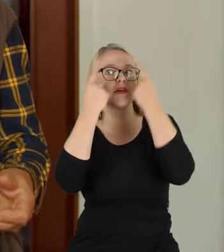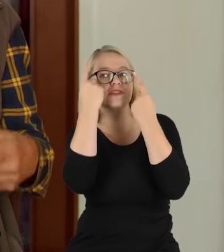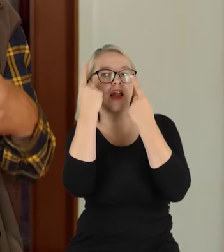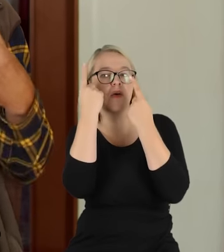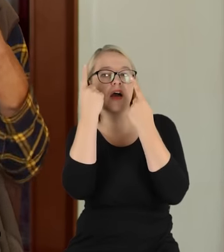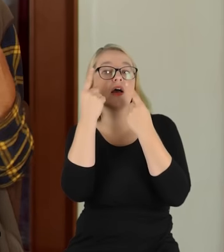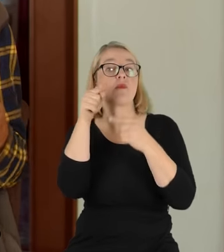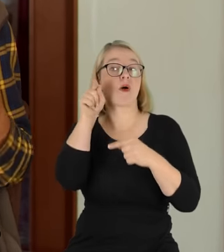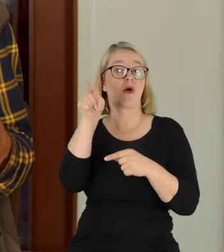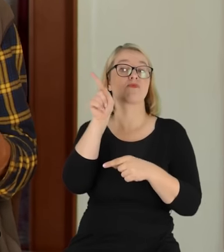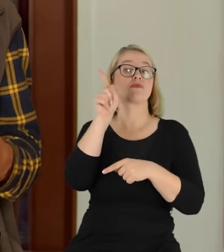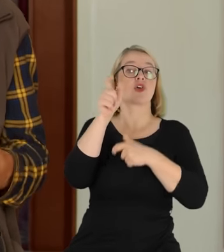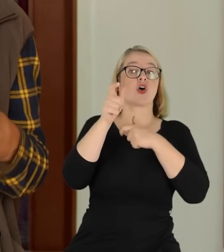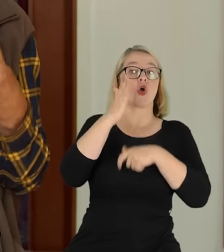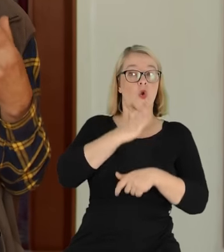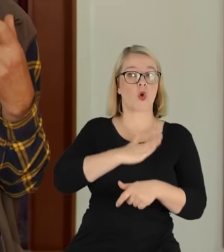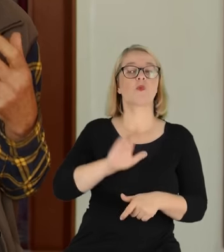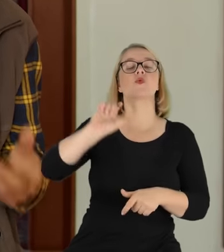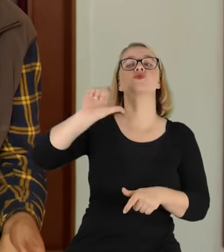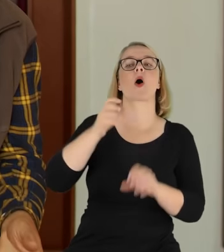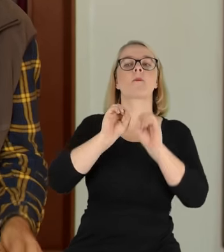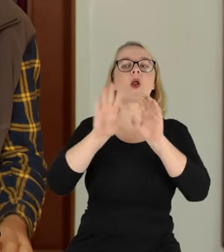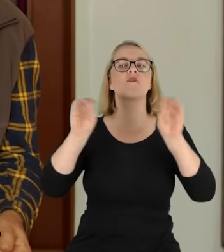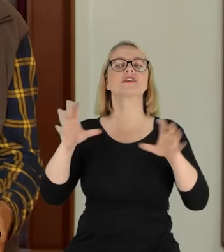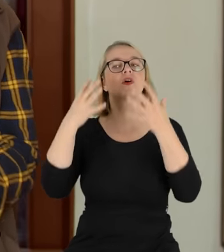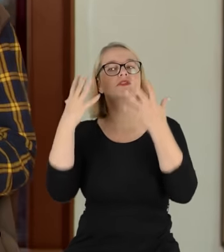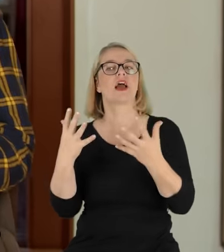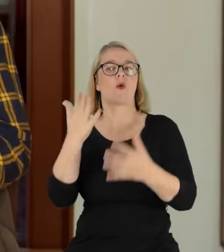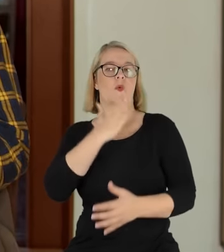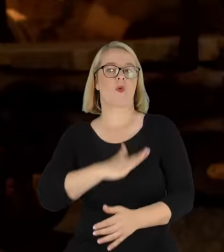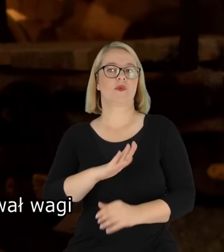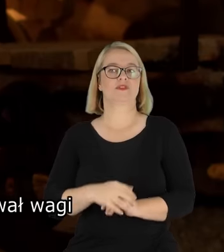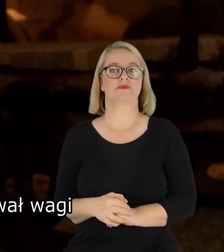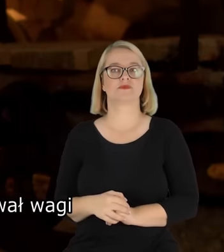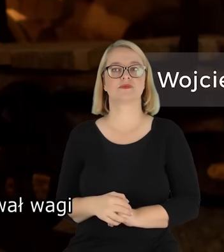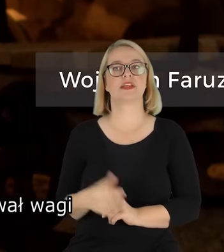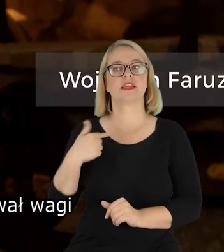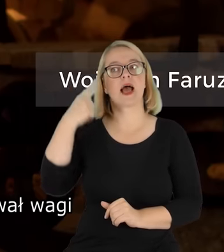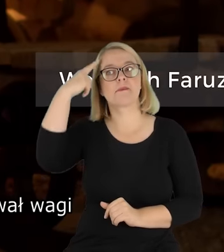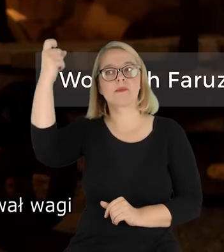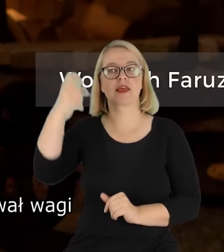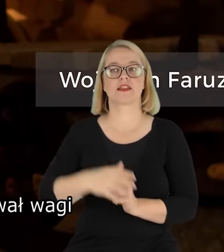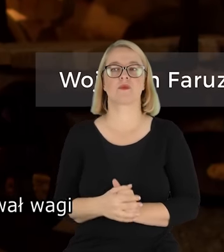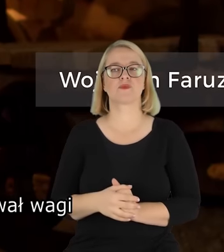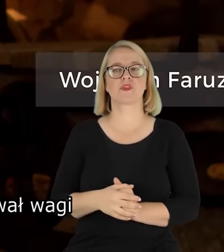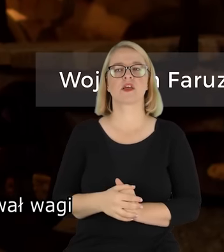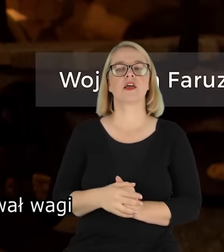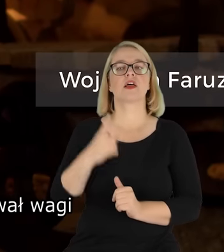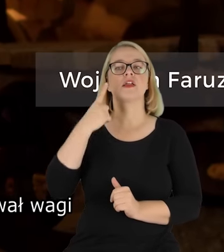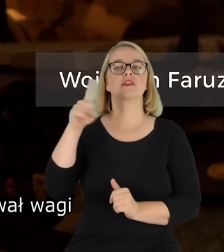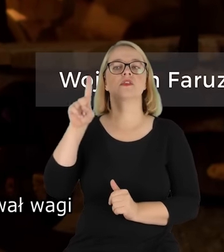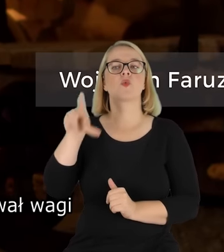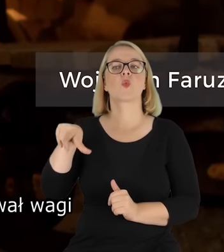lubił to, co profesor chciał, żeby on lubiał. Pamiętam, Długosz